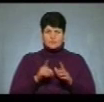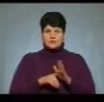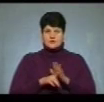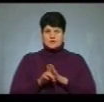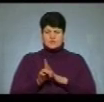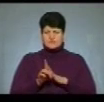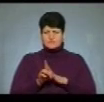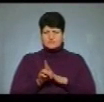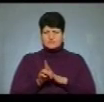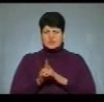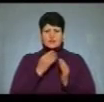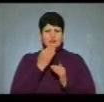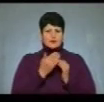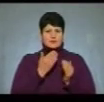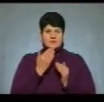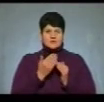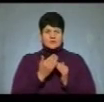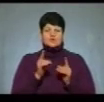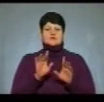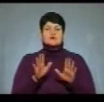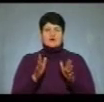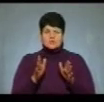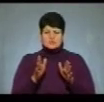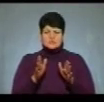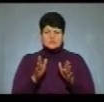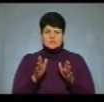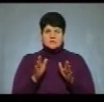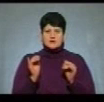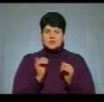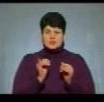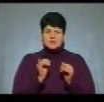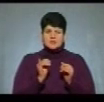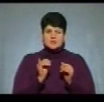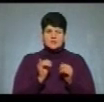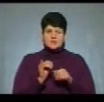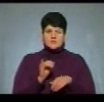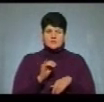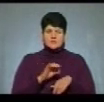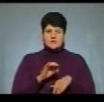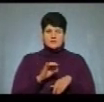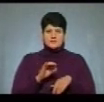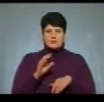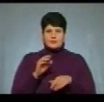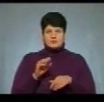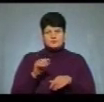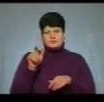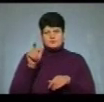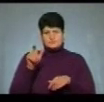запитувати, що сталося. І між потерпілим і шкакуном вийшла